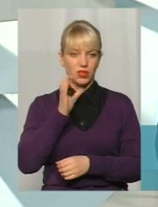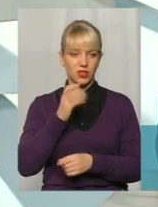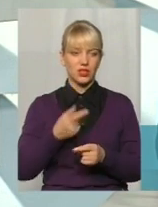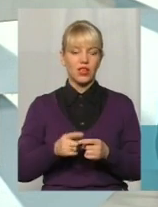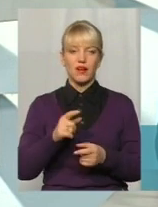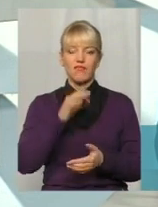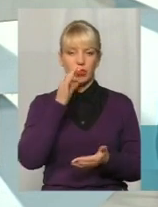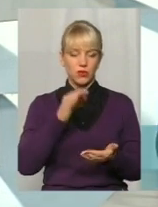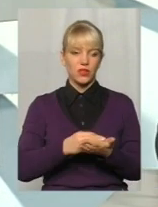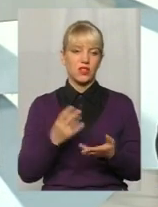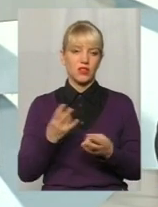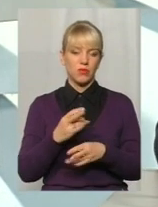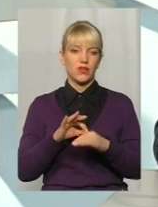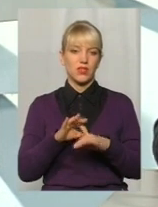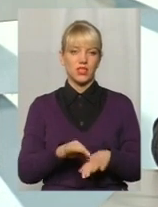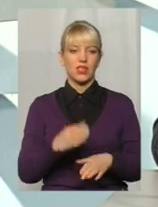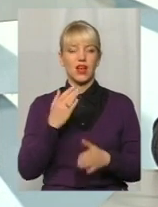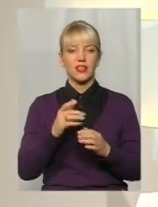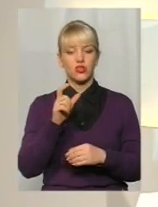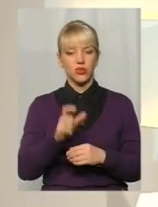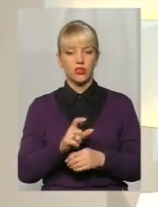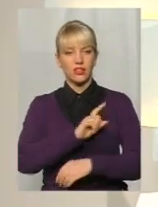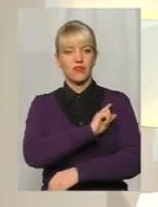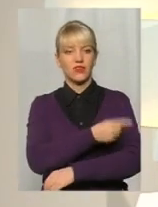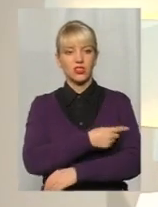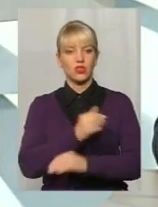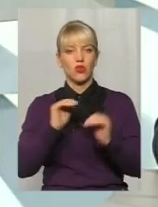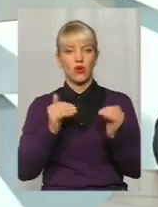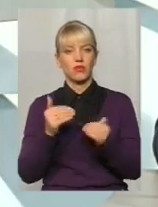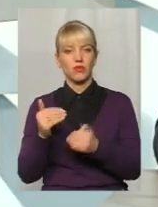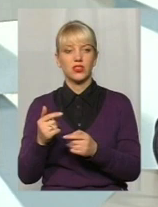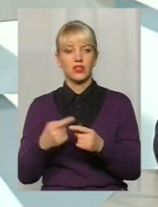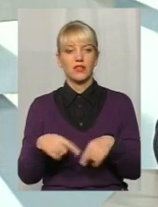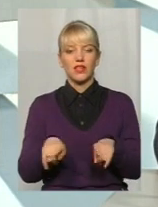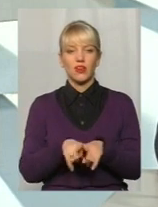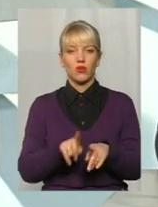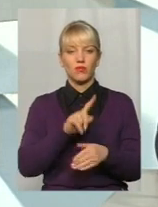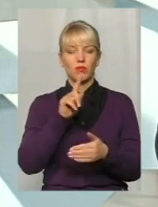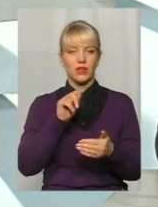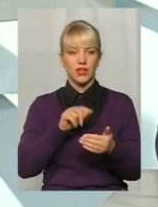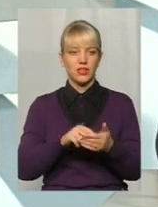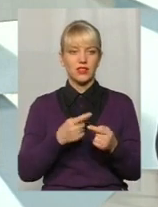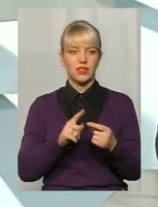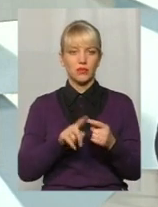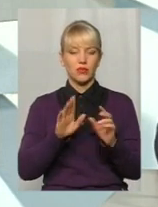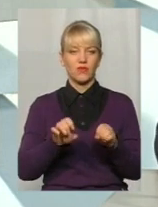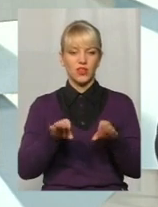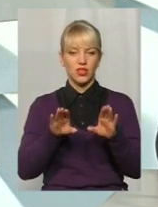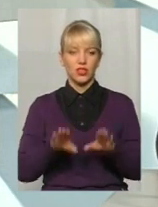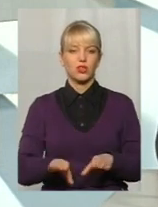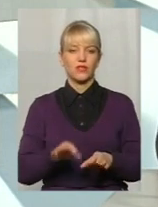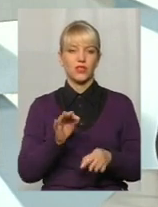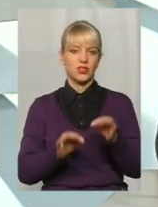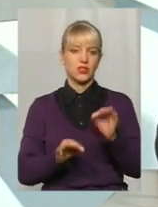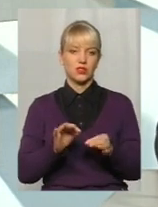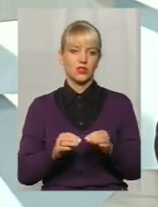Відповідальність мусиш нести. А якщо людина фізично обмежена? В даному випадку це буде вирішувати суд, присуджувати